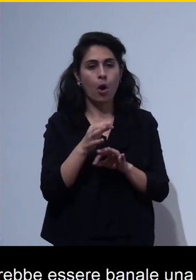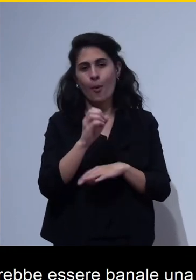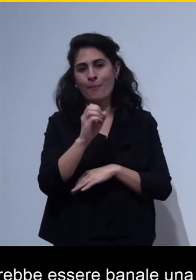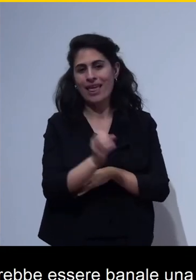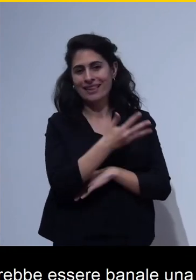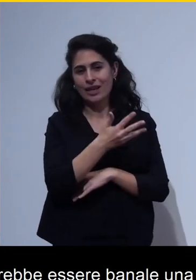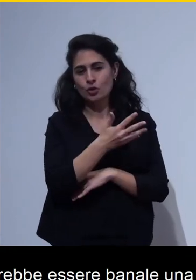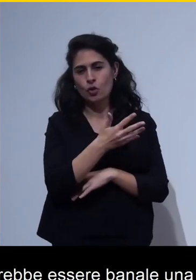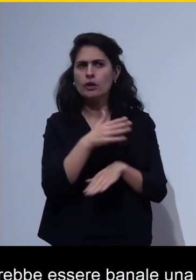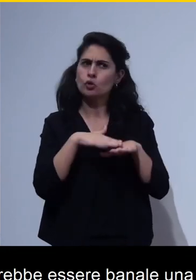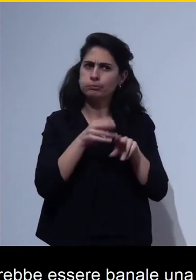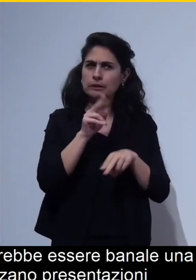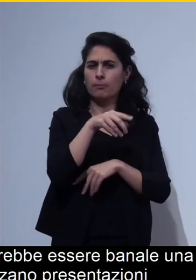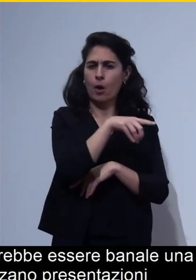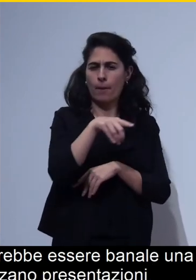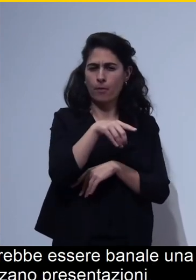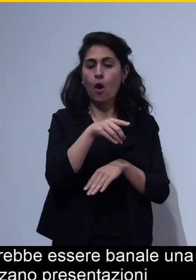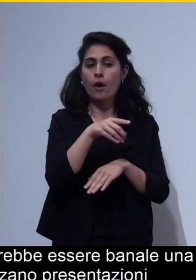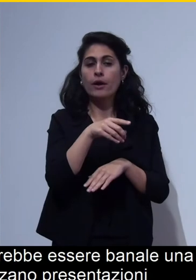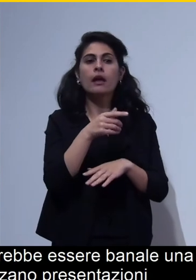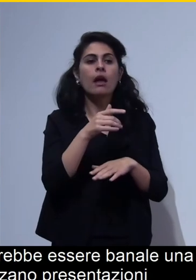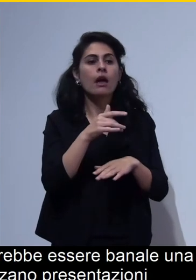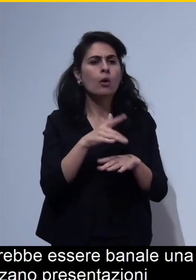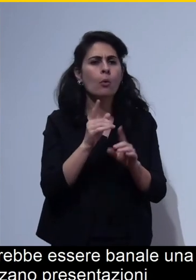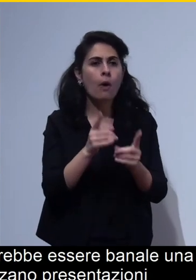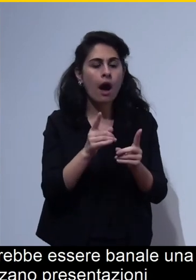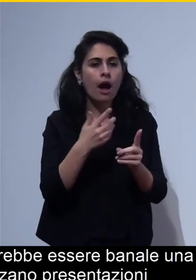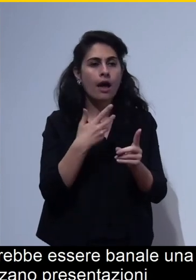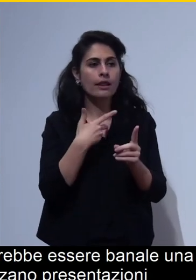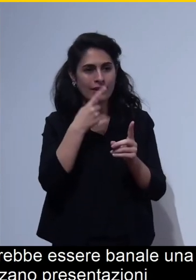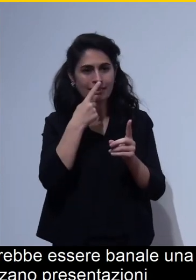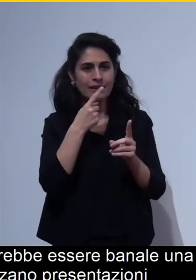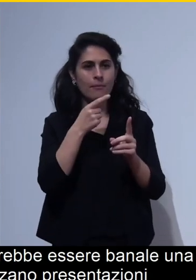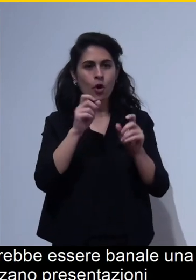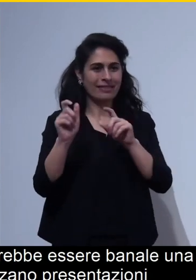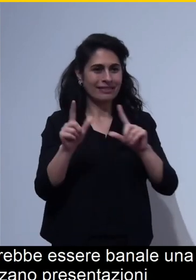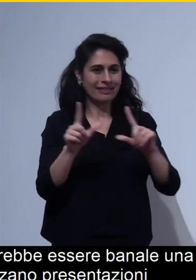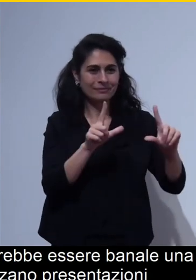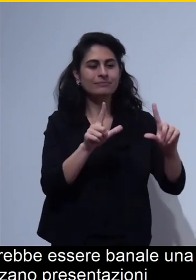è il discorso degli effetti nelle transizioni delle diapositive.